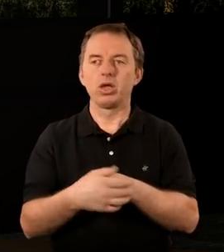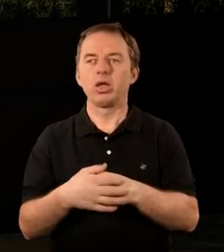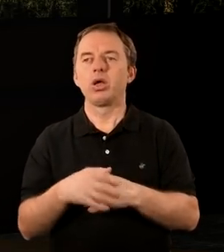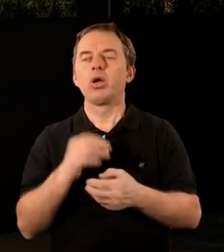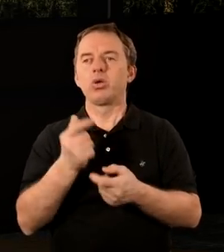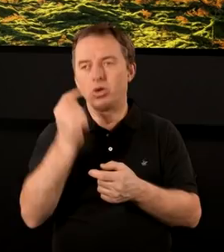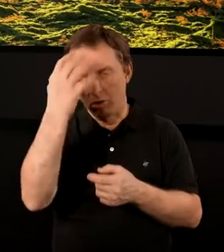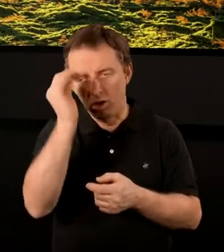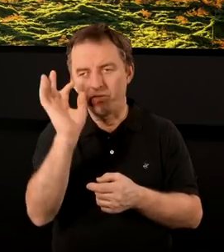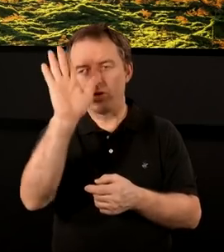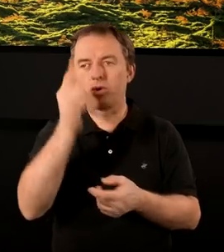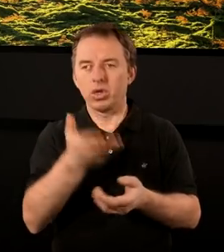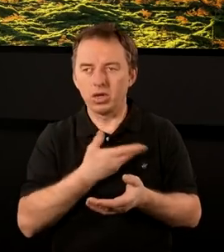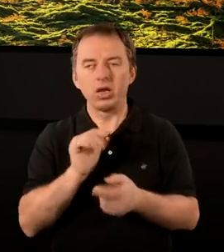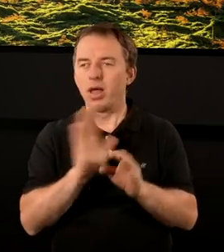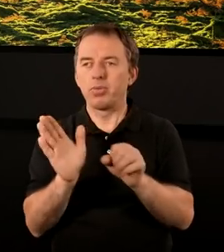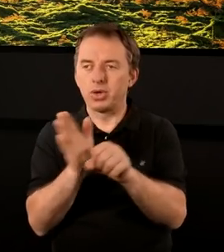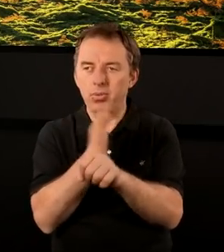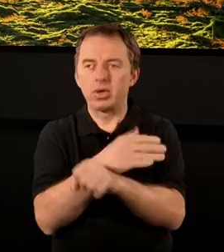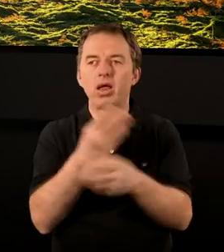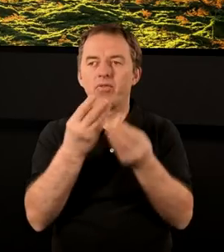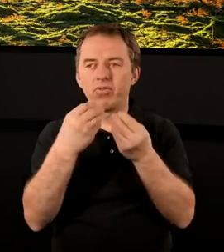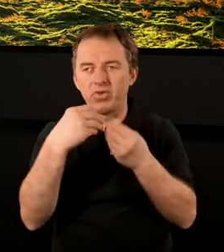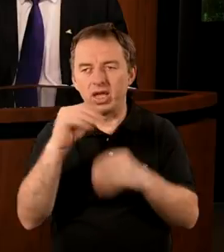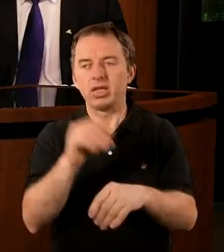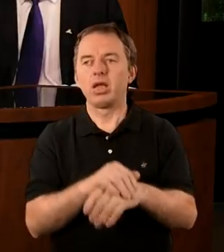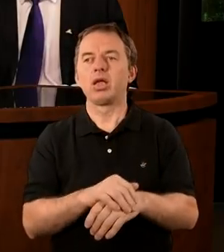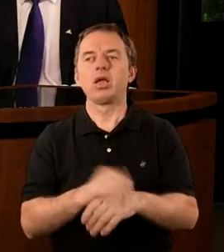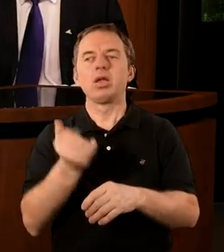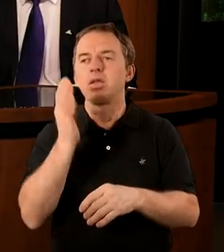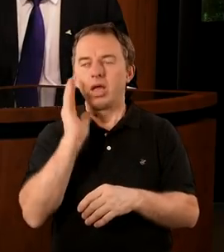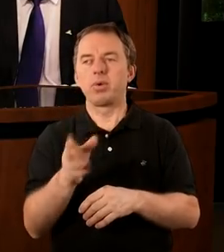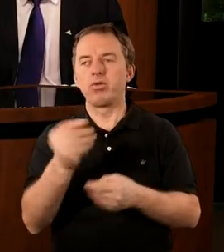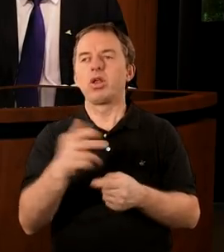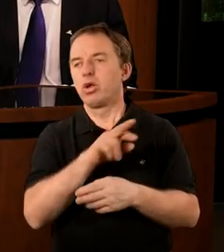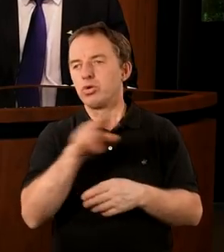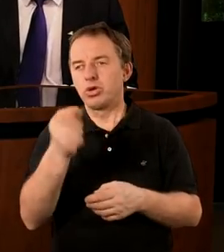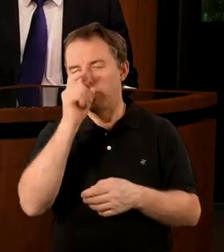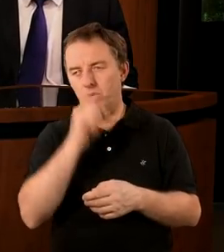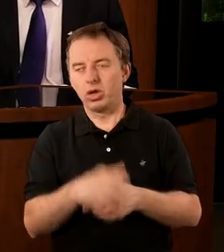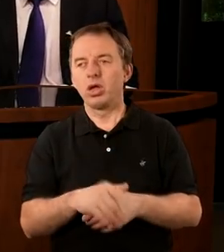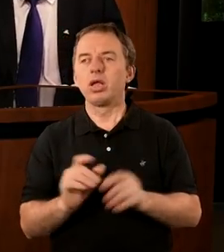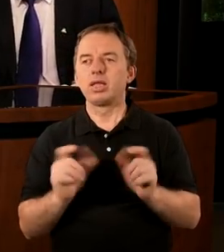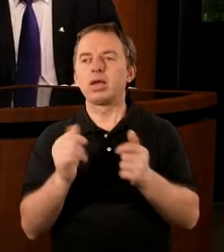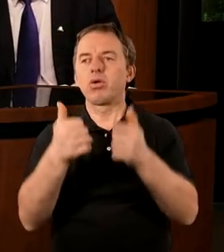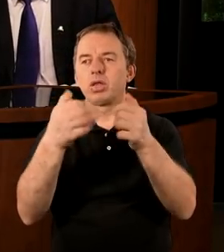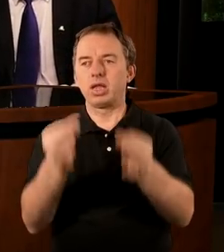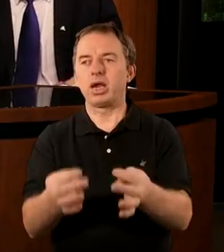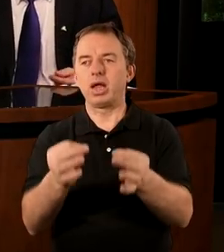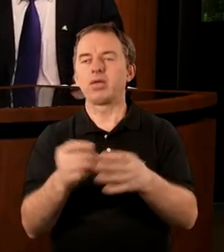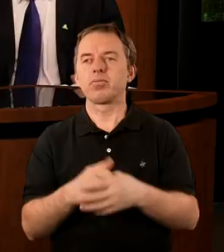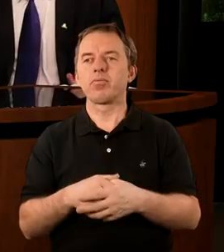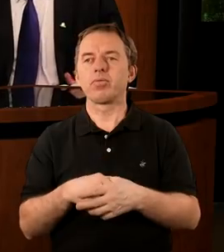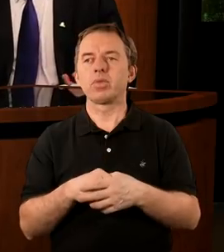przyjdzie i uczyni królestwo, które nie przeminie już więcej, którym nie będzie tak wielu rzeczy, które zdarzają się teraz.